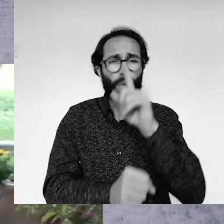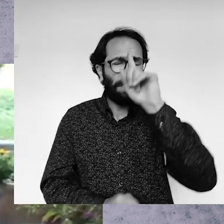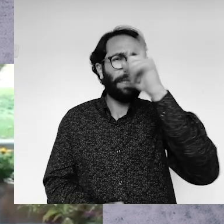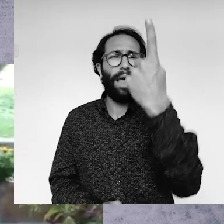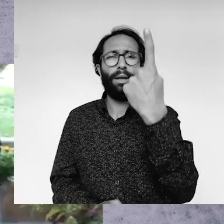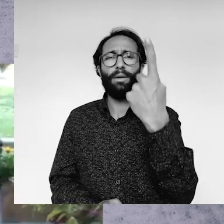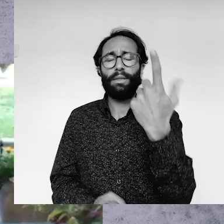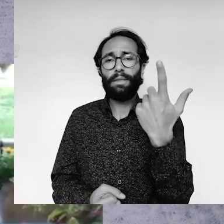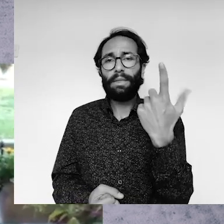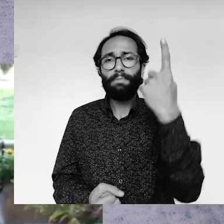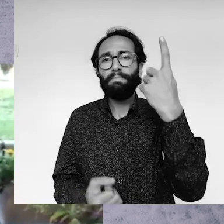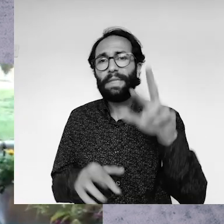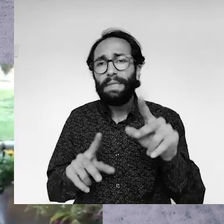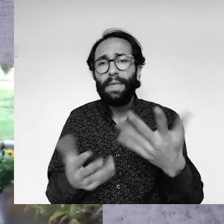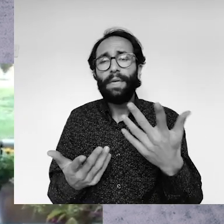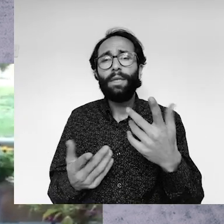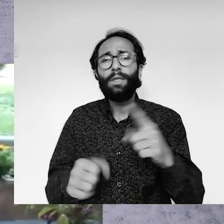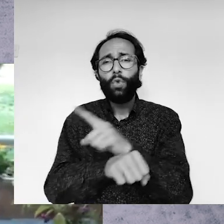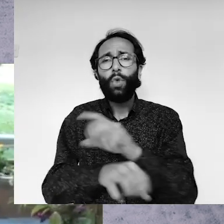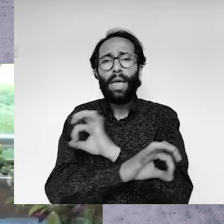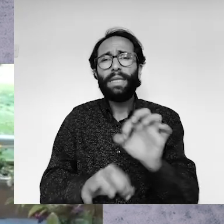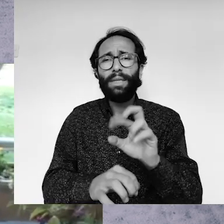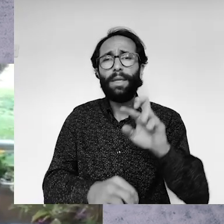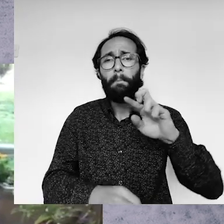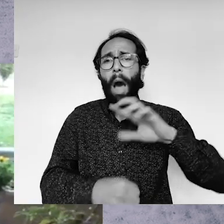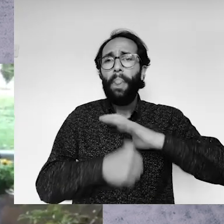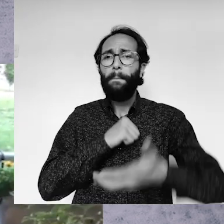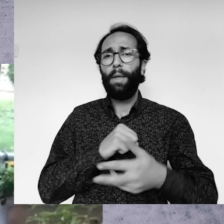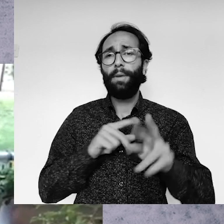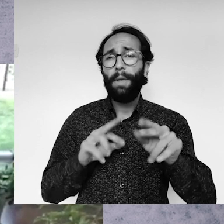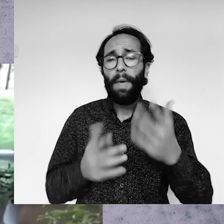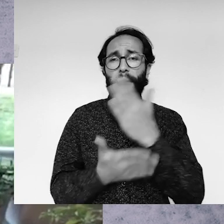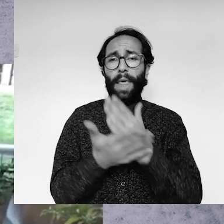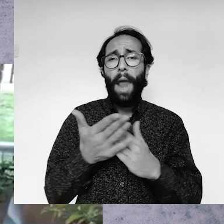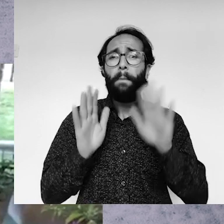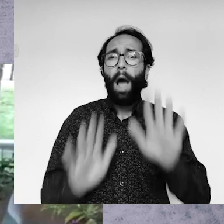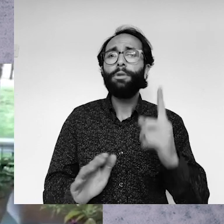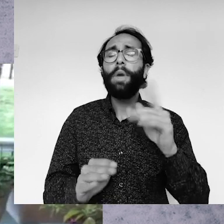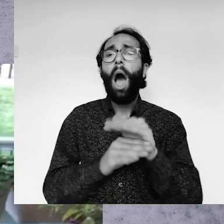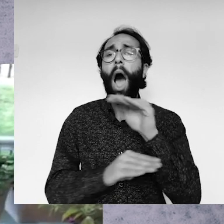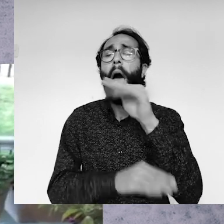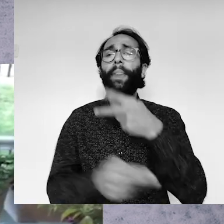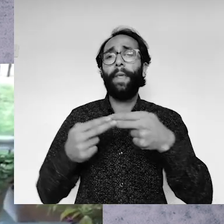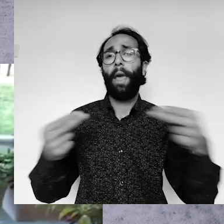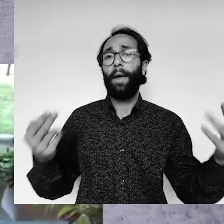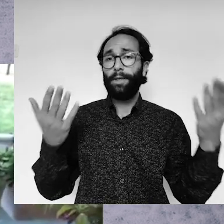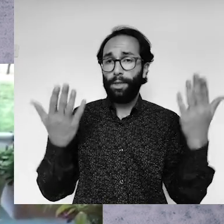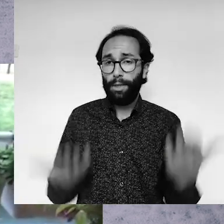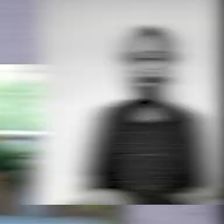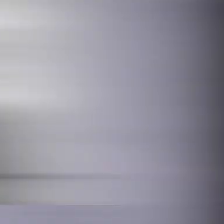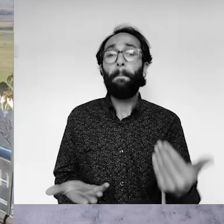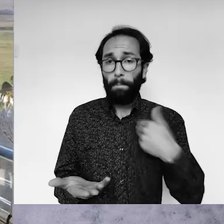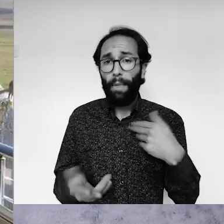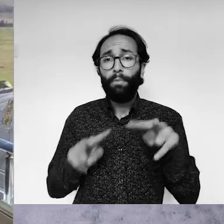bir yalnızlık, süresiz bir pandemi ve yarım kalmış bir yol hikayesi.